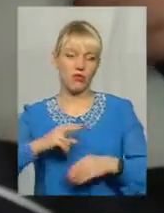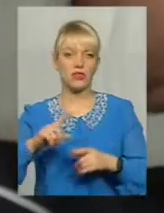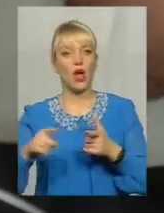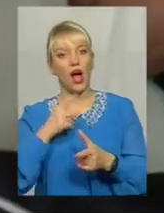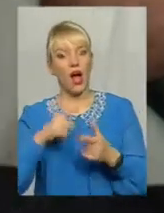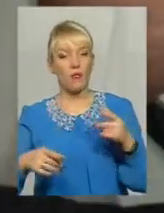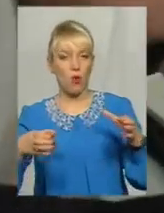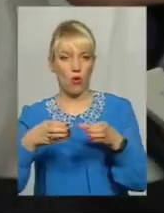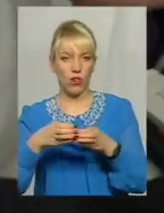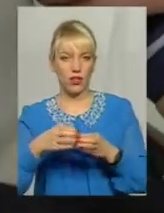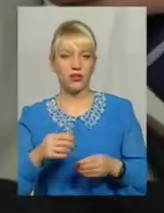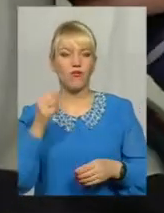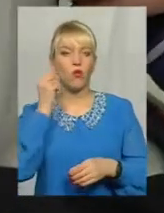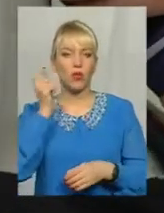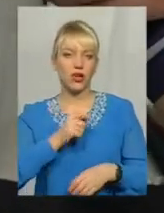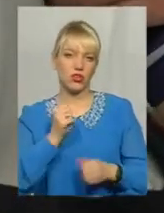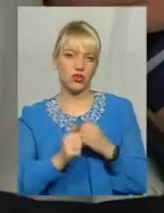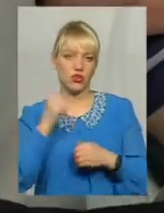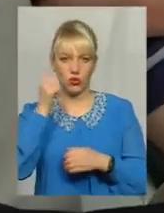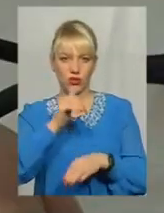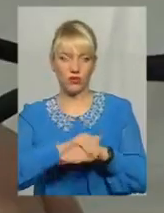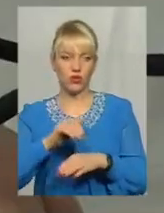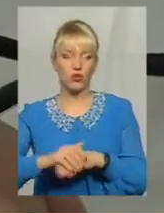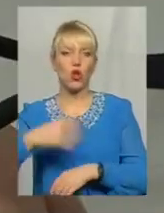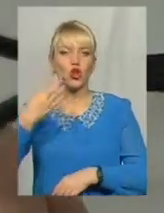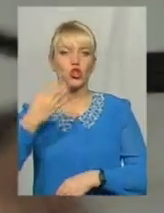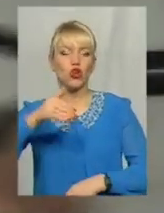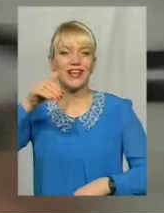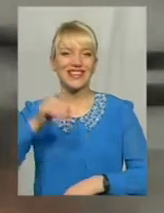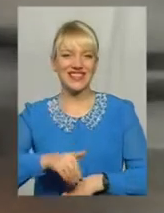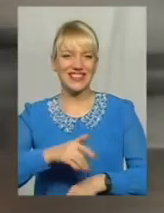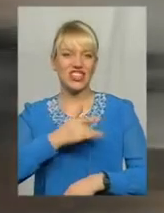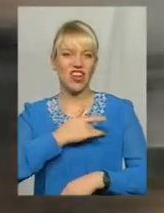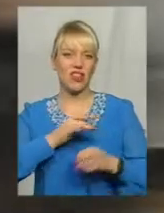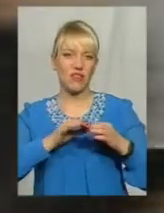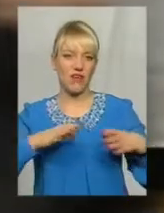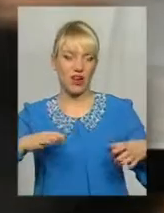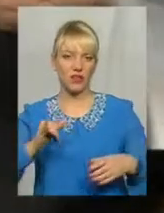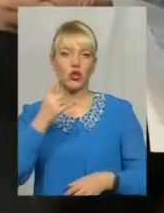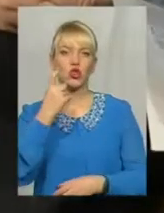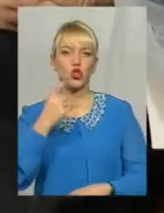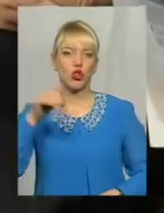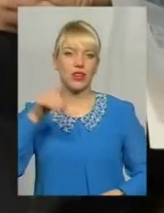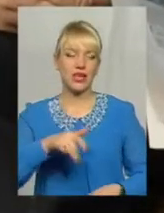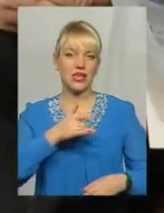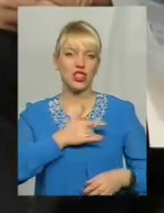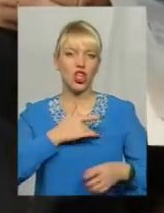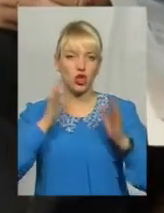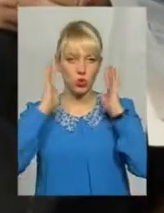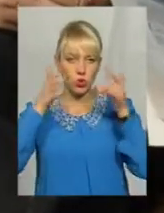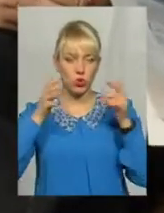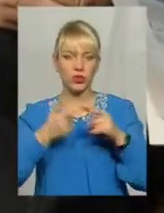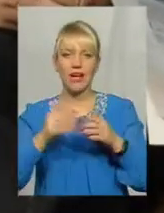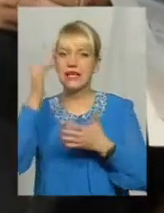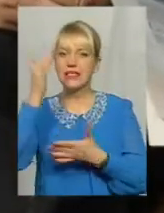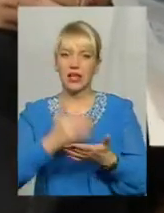В Україні щороку фіксують 40 тисяч інфарктів і майже 100 тисяч інсультів Статистика просто